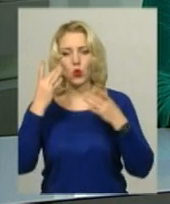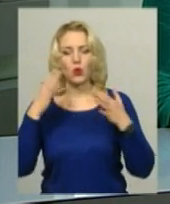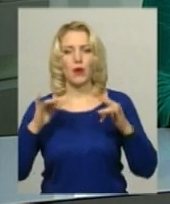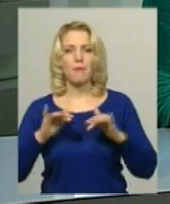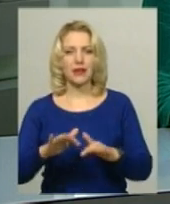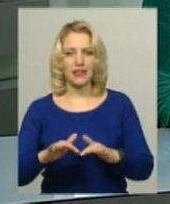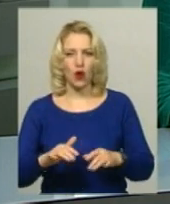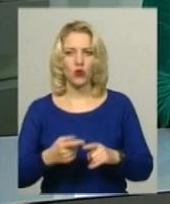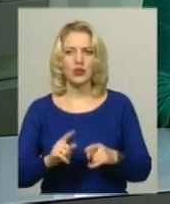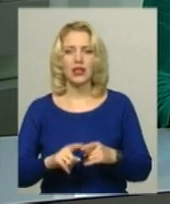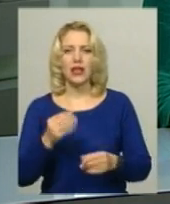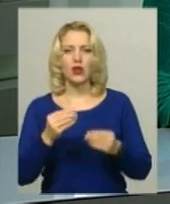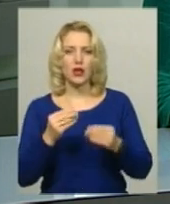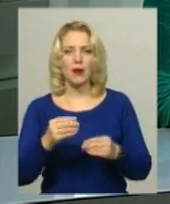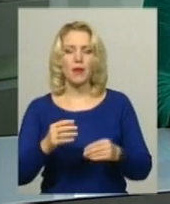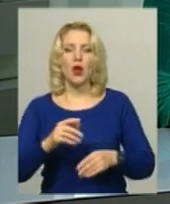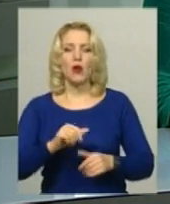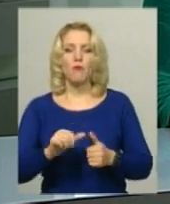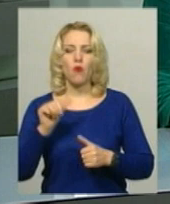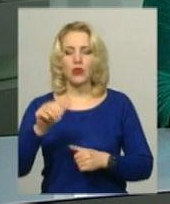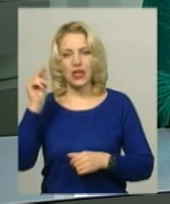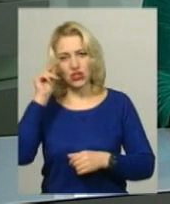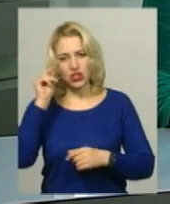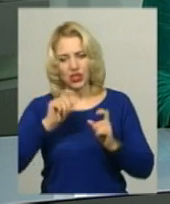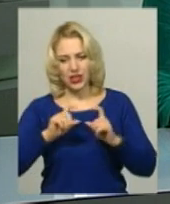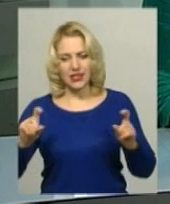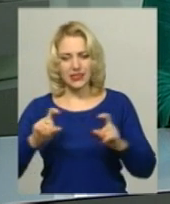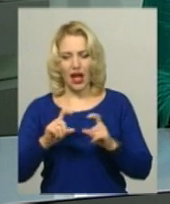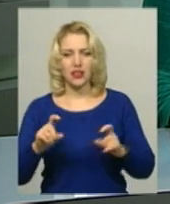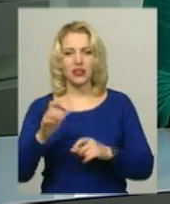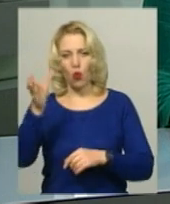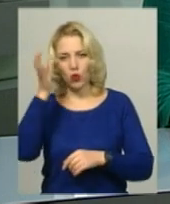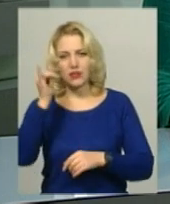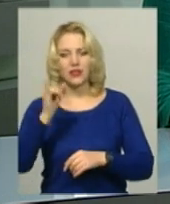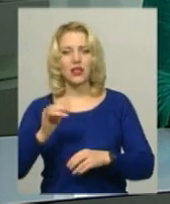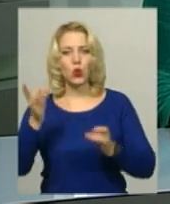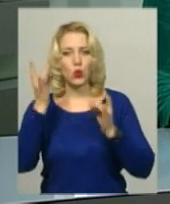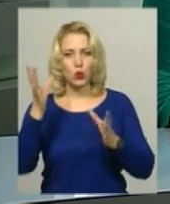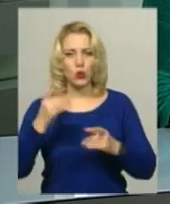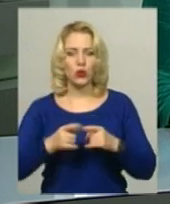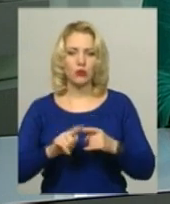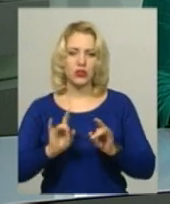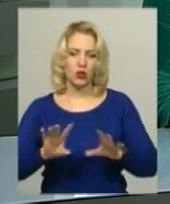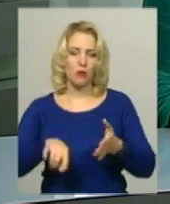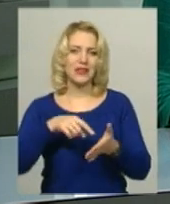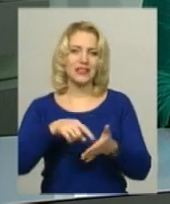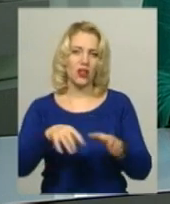заходів і групових занять у позашкільних закладах освіти та закладах культури. Про це повідомив міський голова Нетішина Олександр Супронюк.